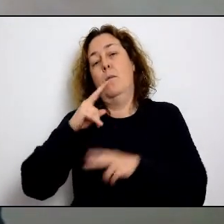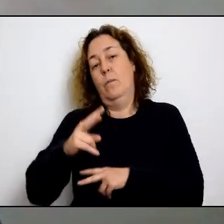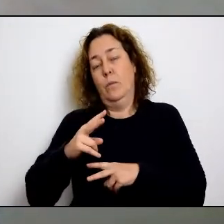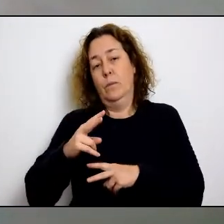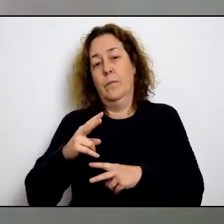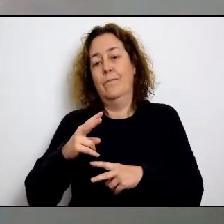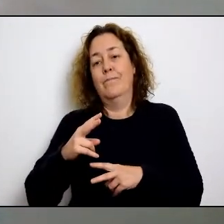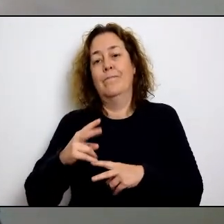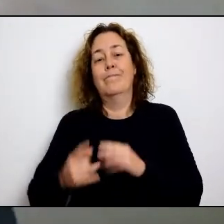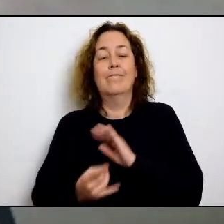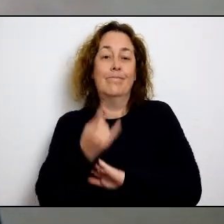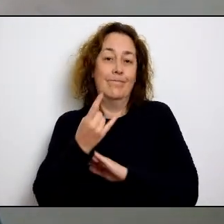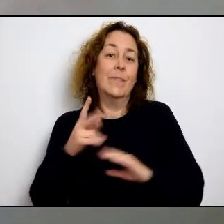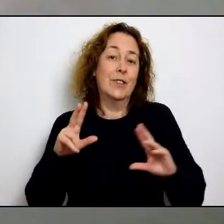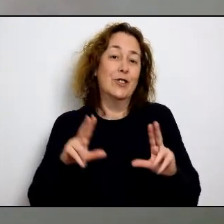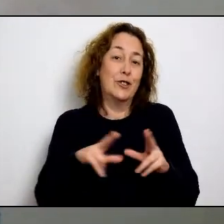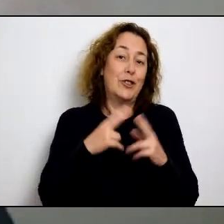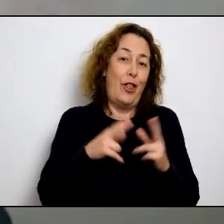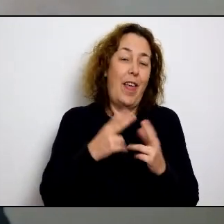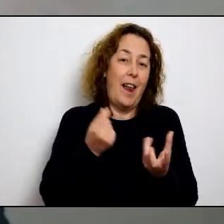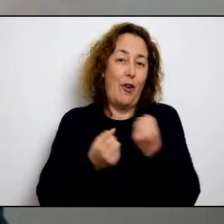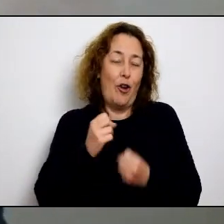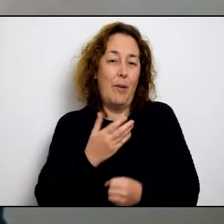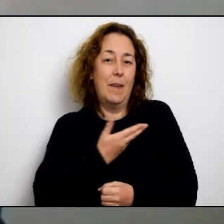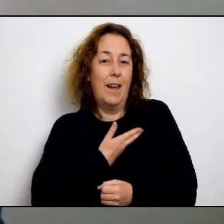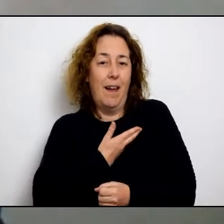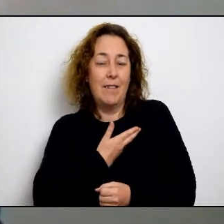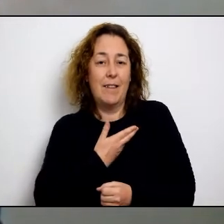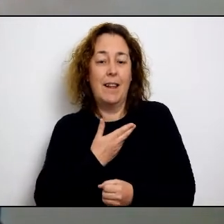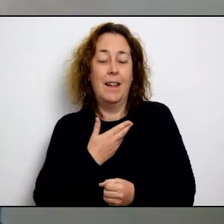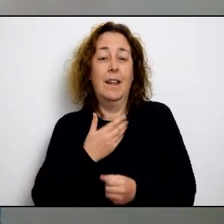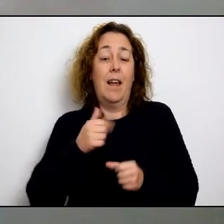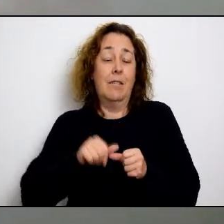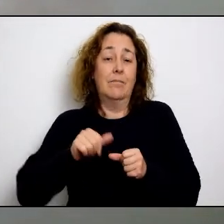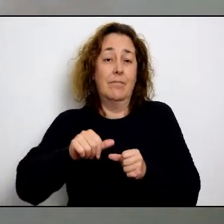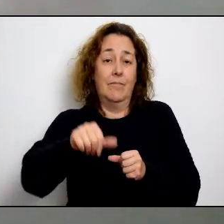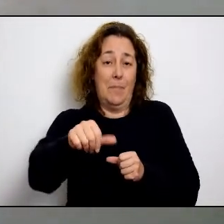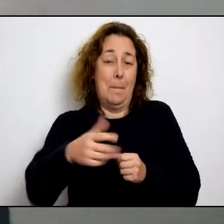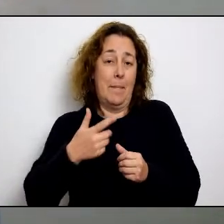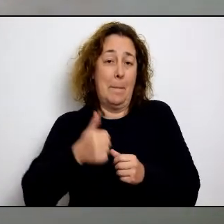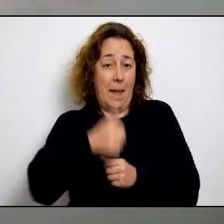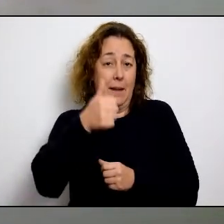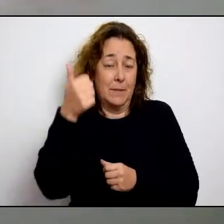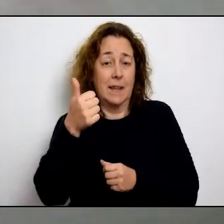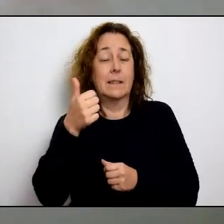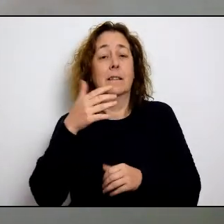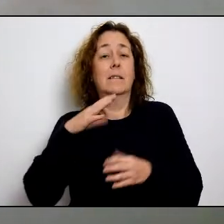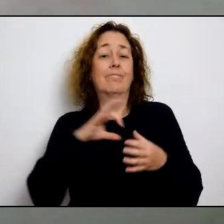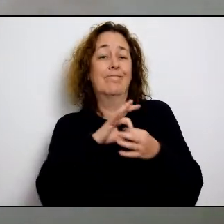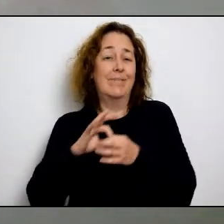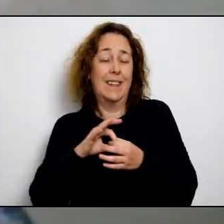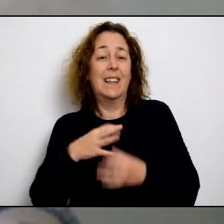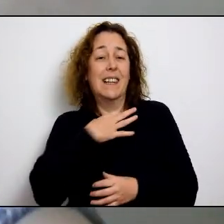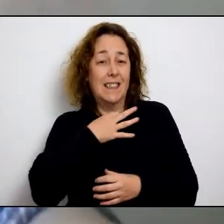entre totes les administracions a present i a futur per tal de donar resposta a la derivada social i econòmica que